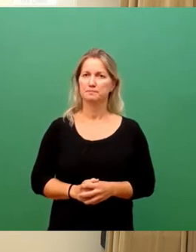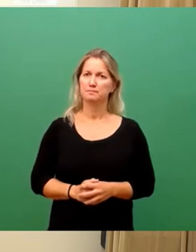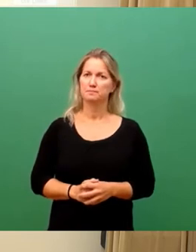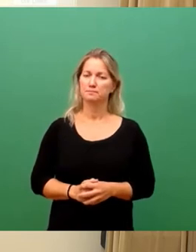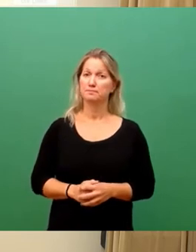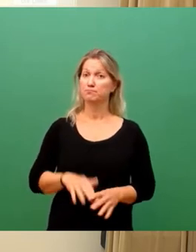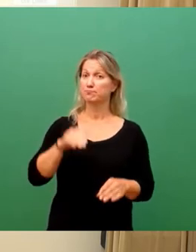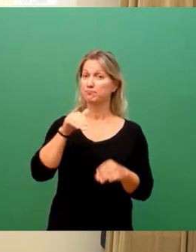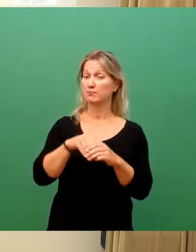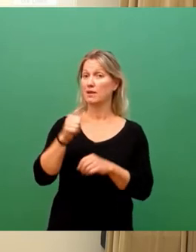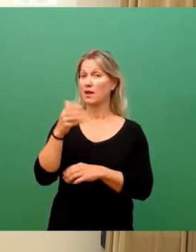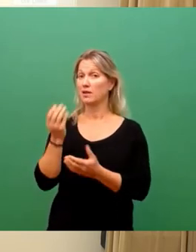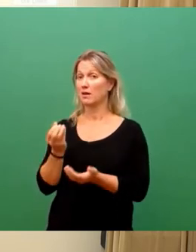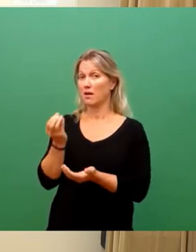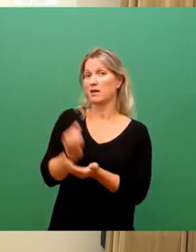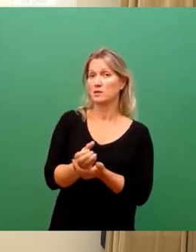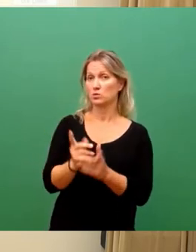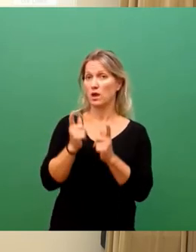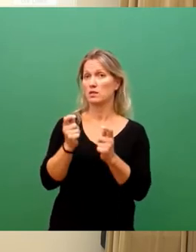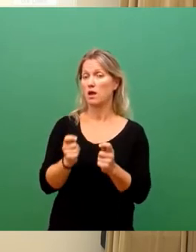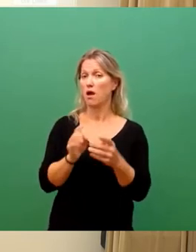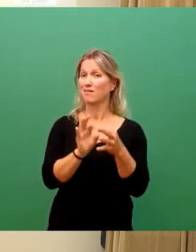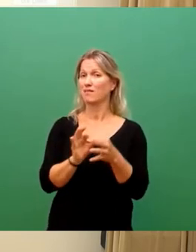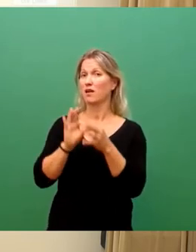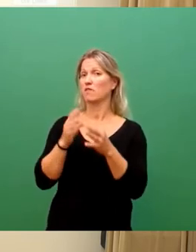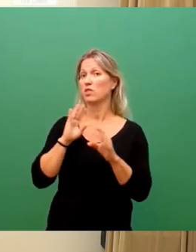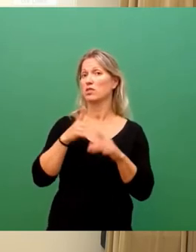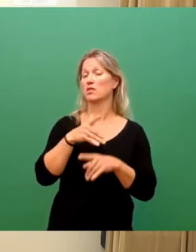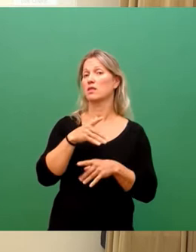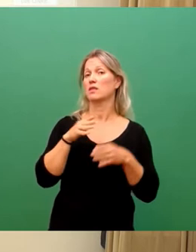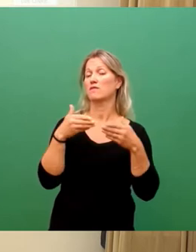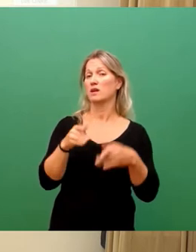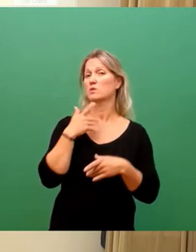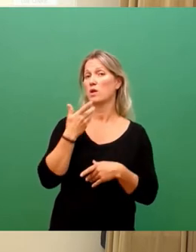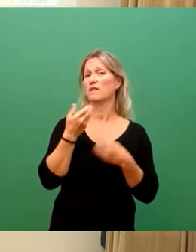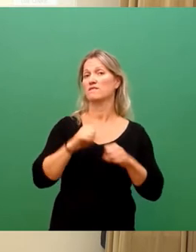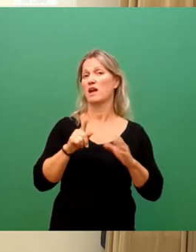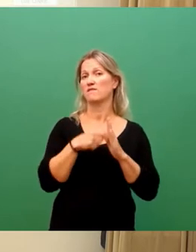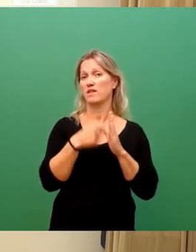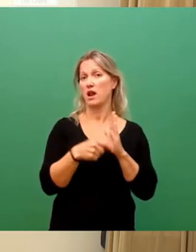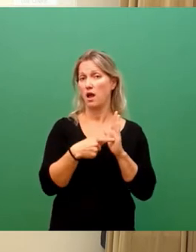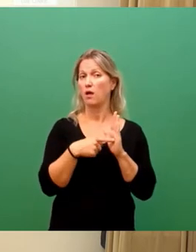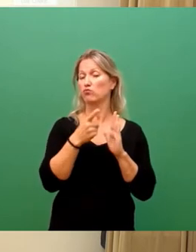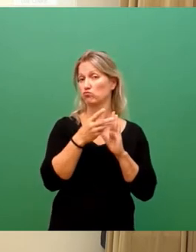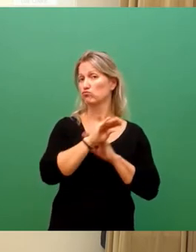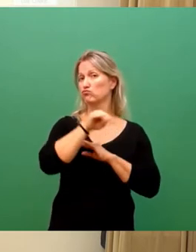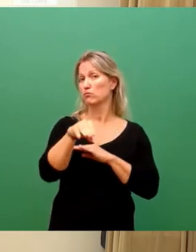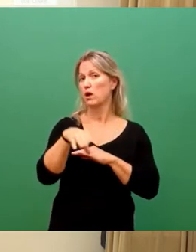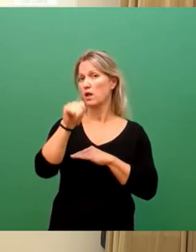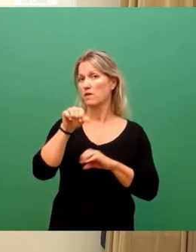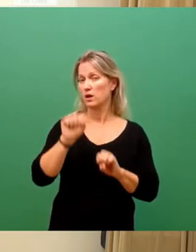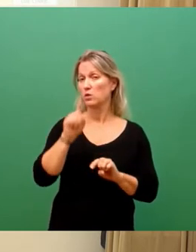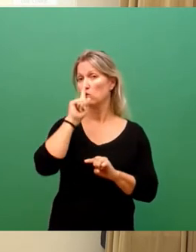Ergänzungsantrag der Freien Wähler, der könnte zunächst eingebracht werden und wir haben dann eine